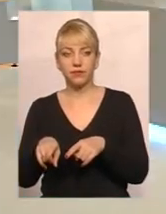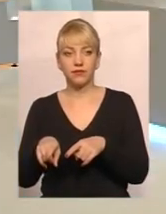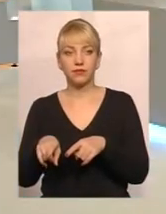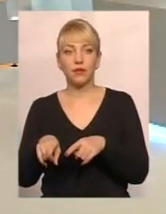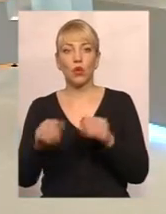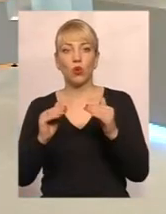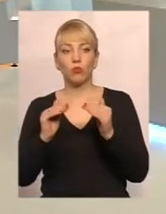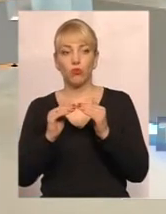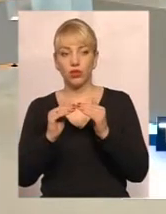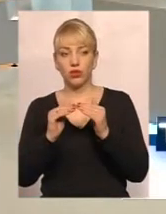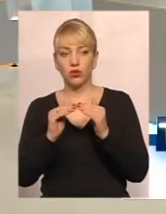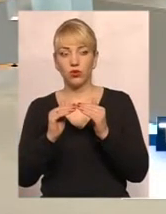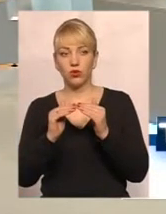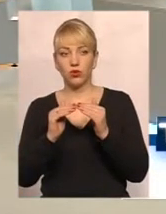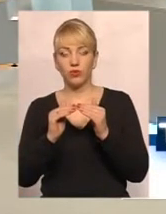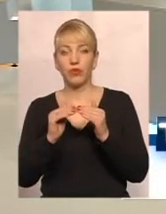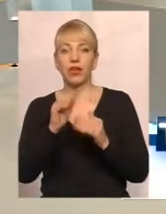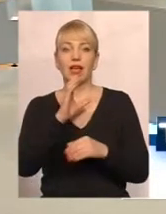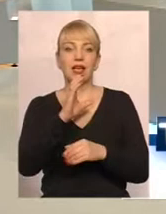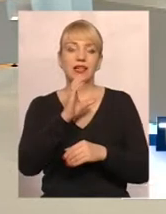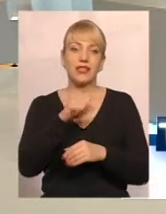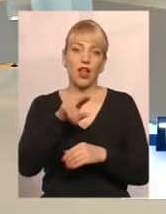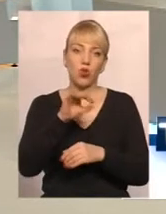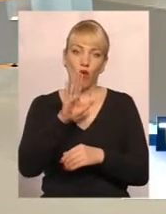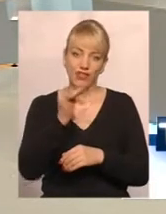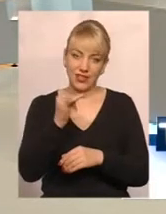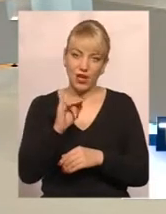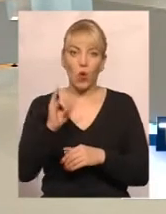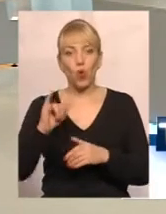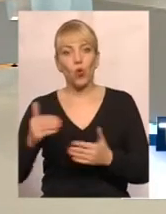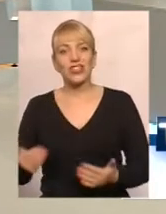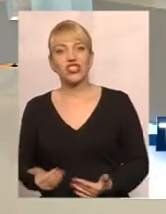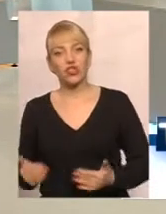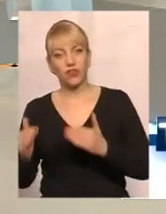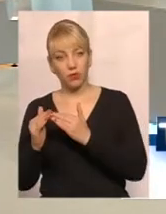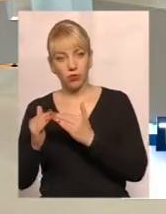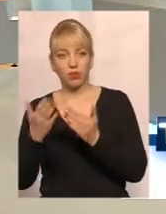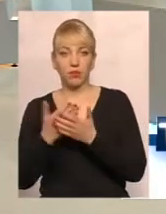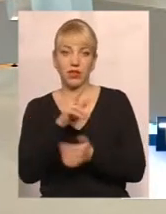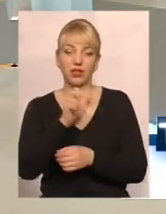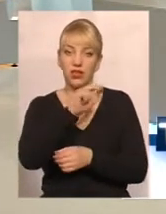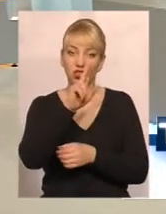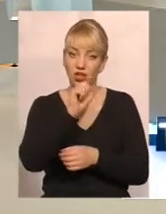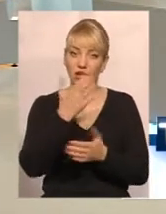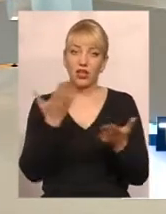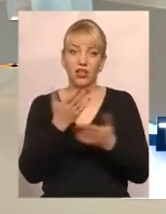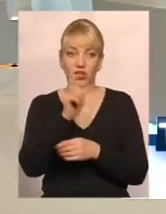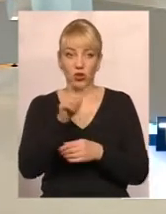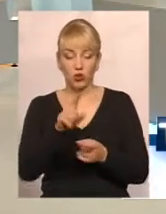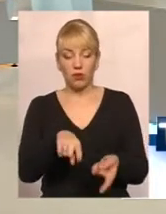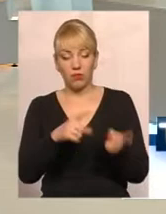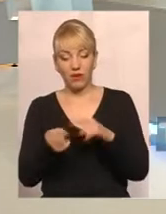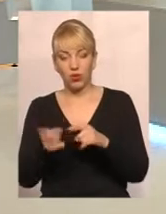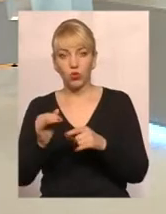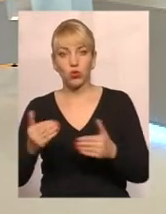будинку садового в житловий. Такий механізм є, тобто ті дачі, які громадяни сьогодні переводять в